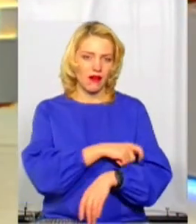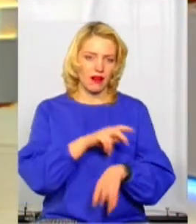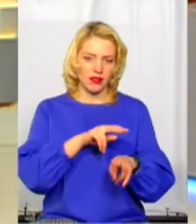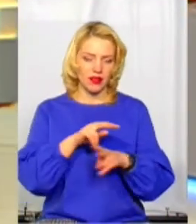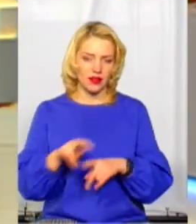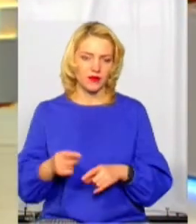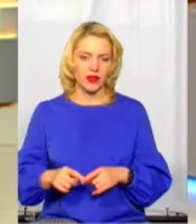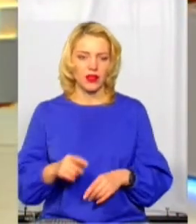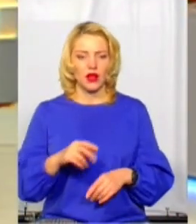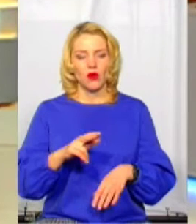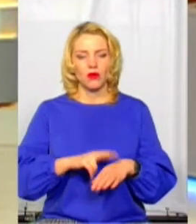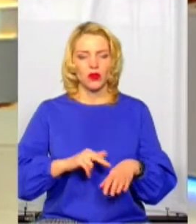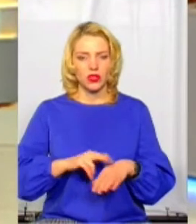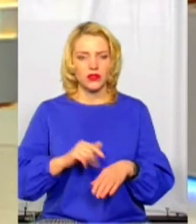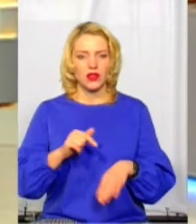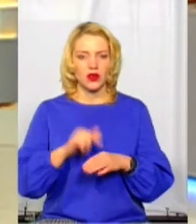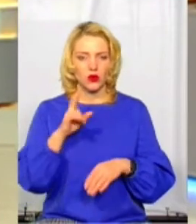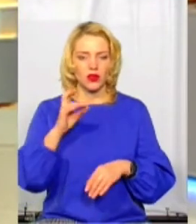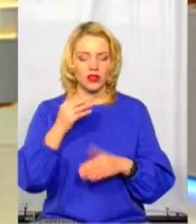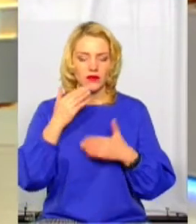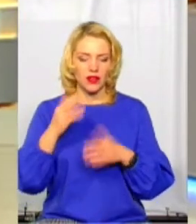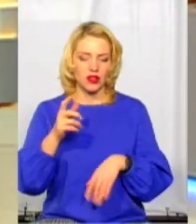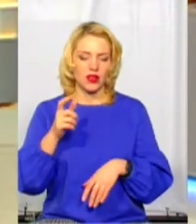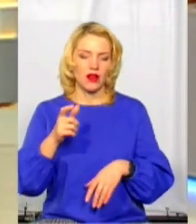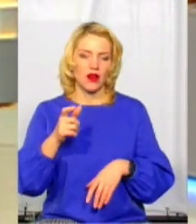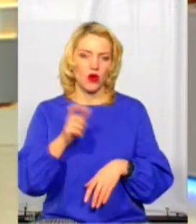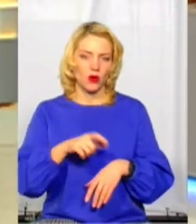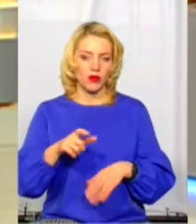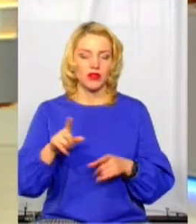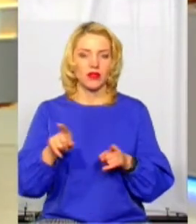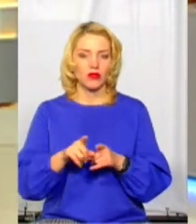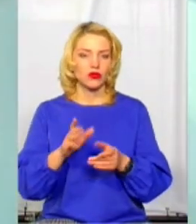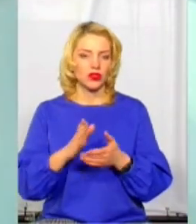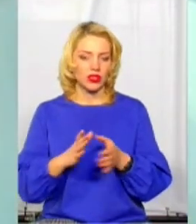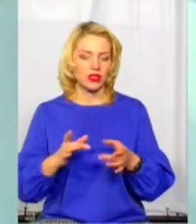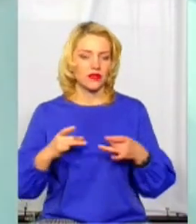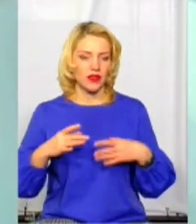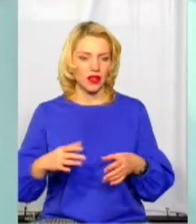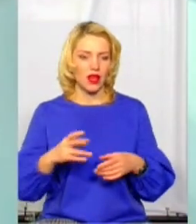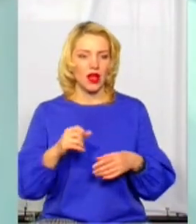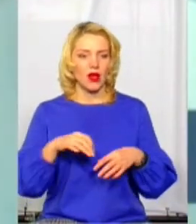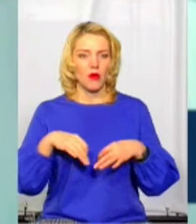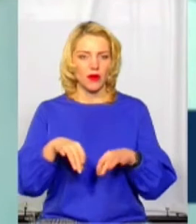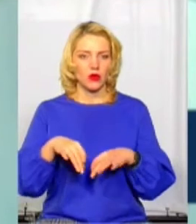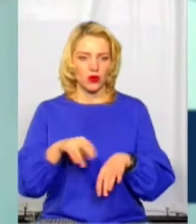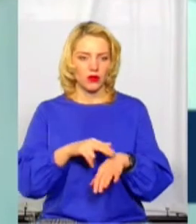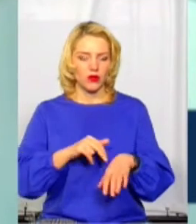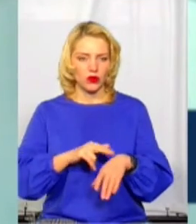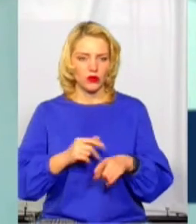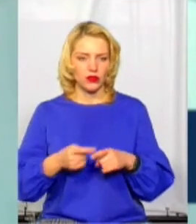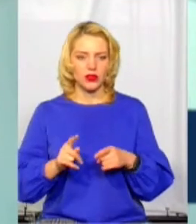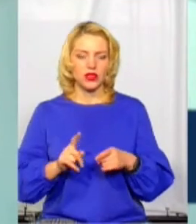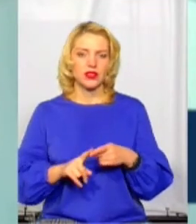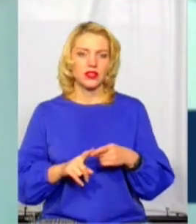реагує на звернення громадян, але також є свята, де чергує патрульна поліція на ярмарку. В основному це не будні дні, де ми